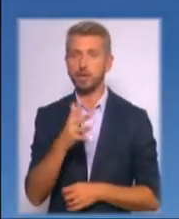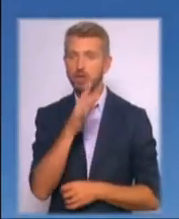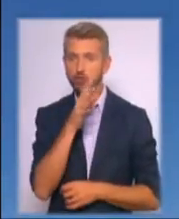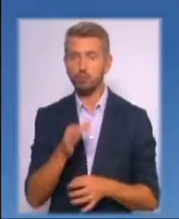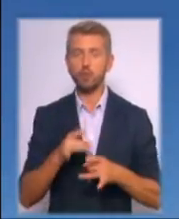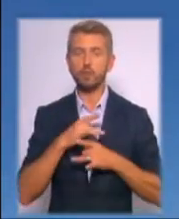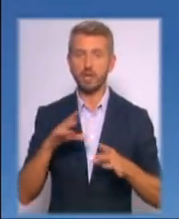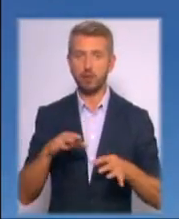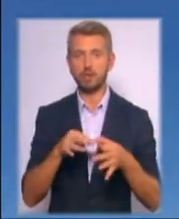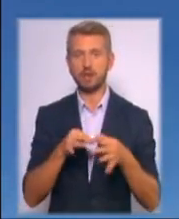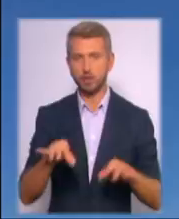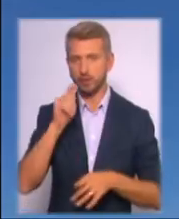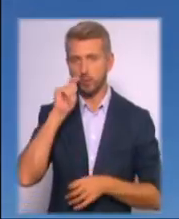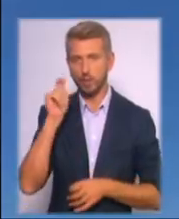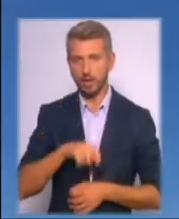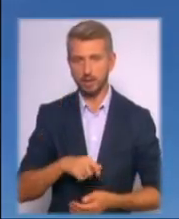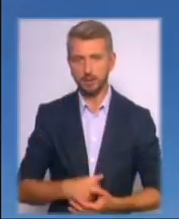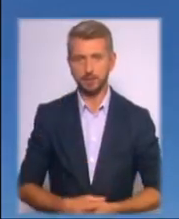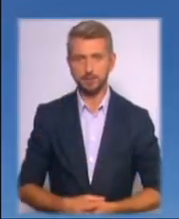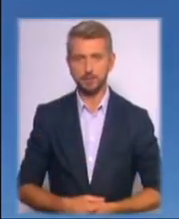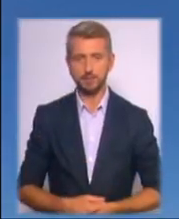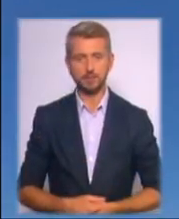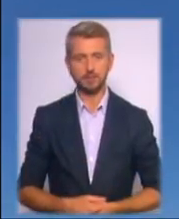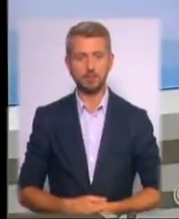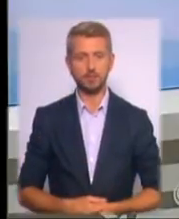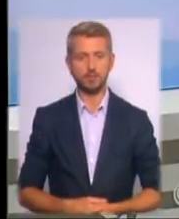незалежності України, зазначив секретар РНБО.